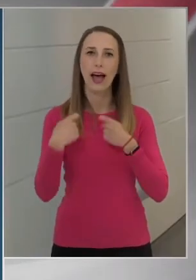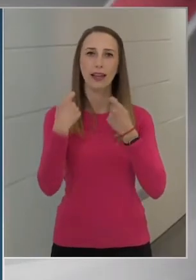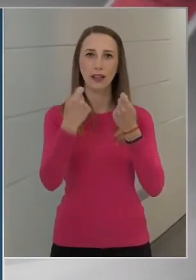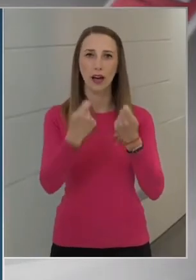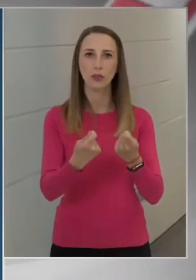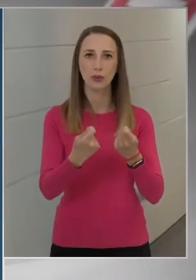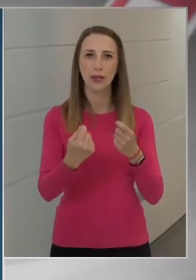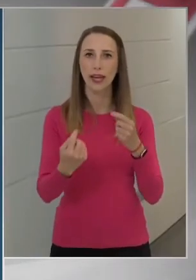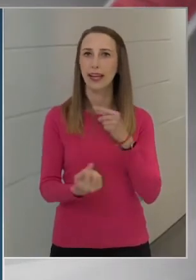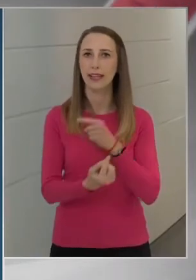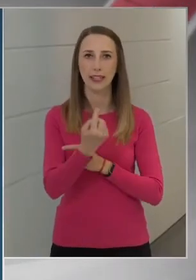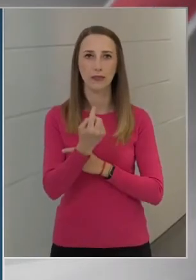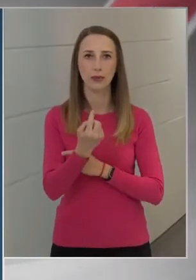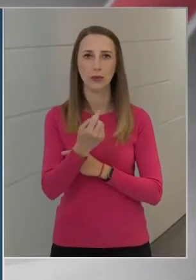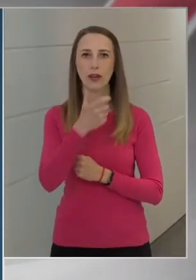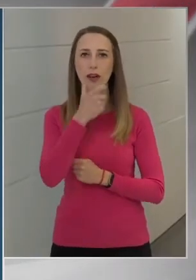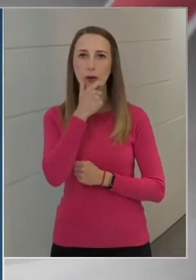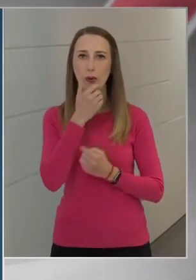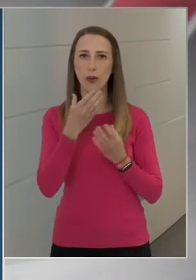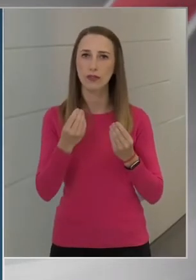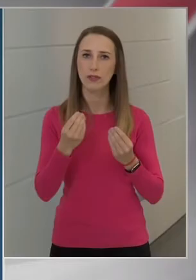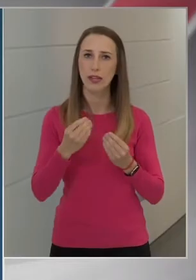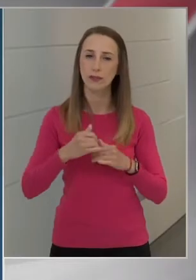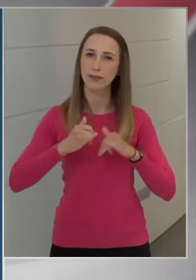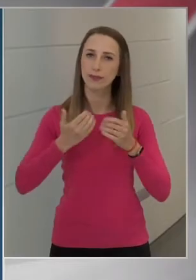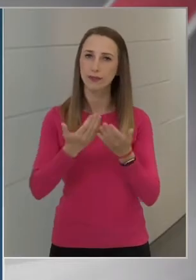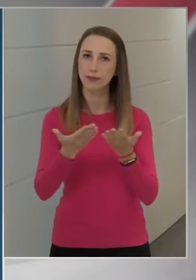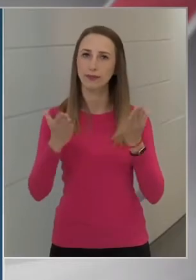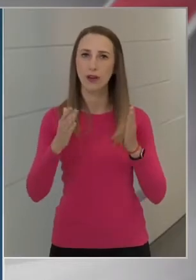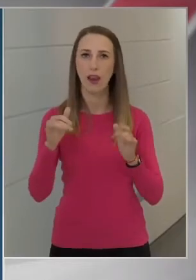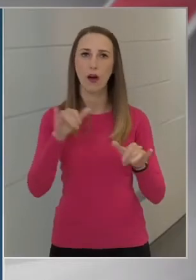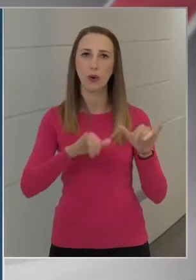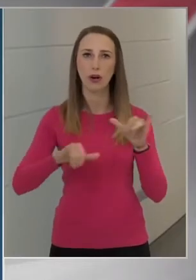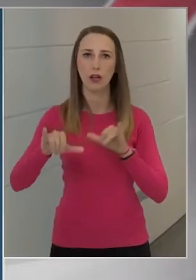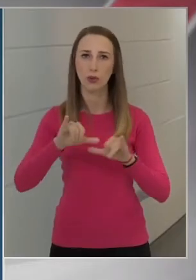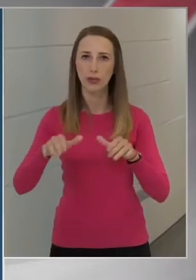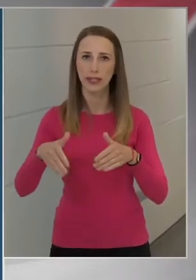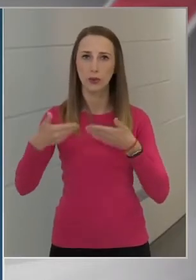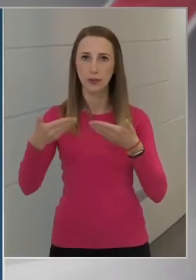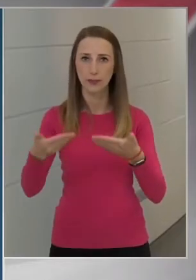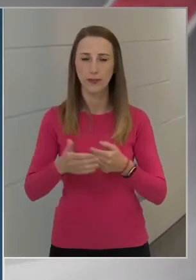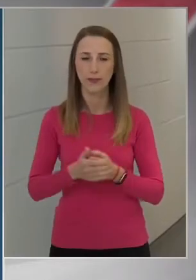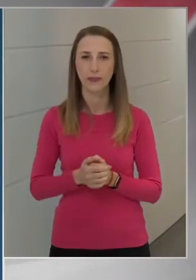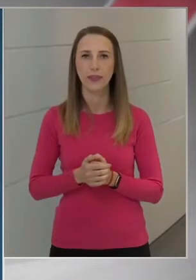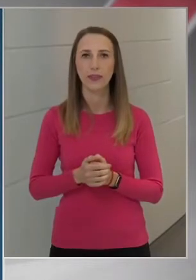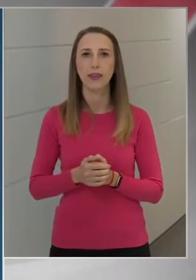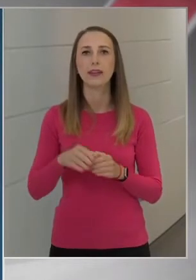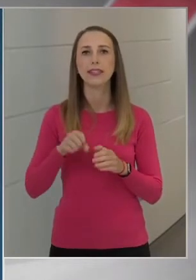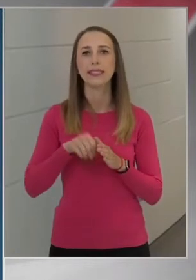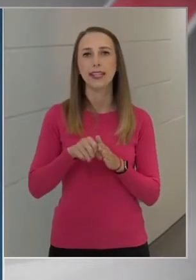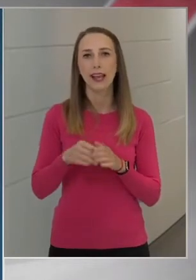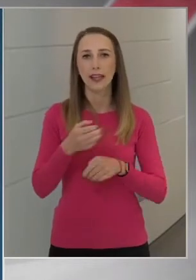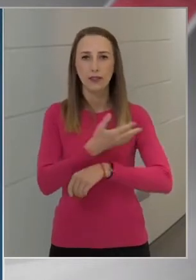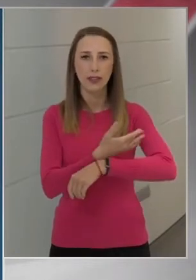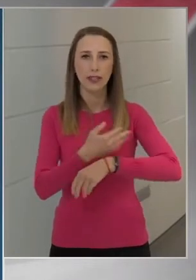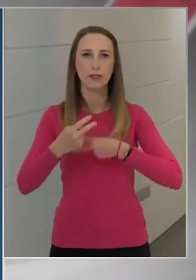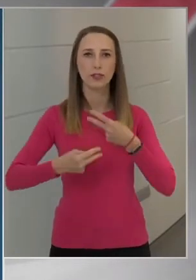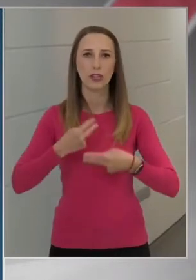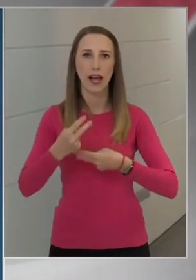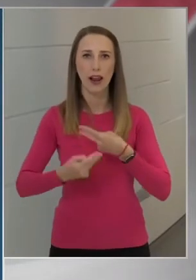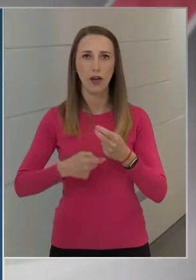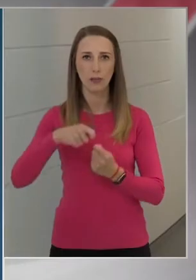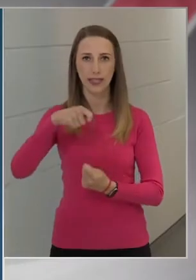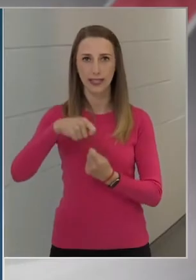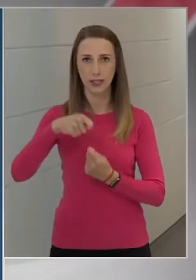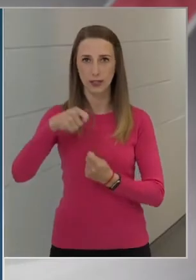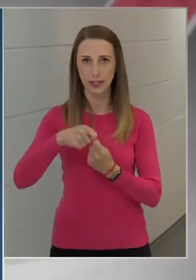egy rendkívül korszerű laboratóriumot, amely a széklet vérvizsgálat mérésére,